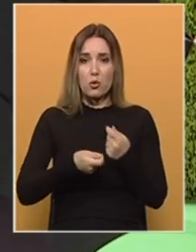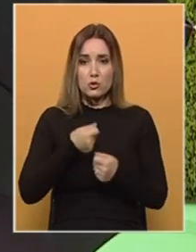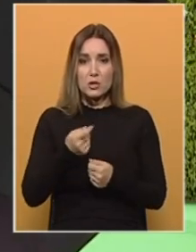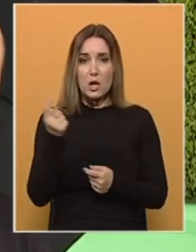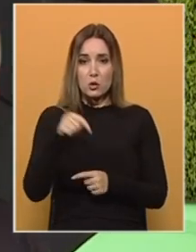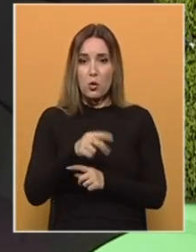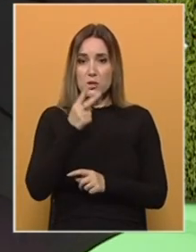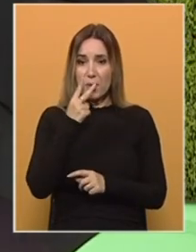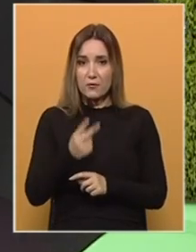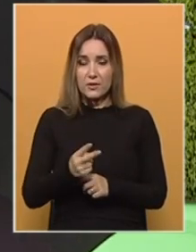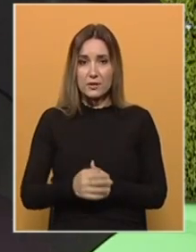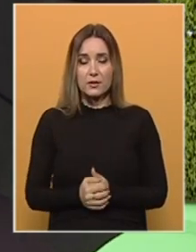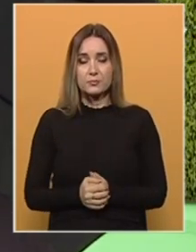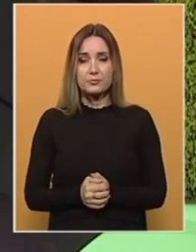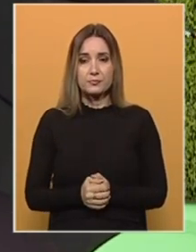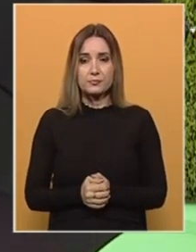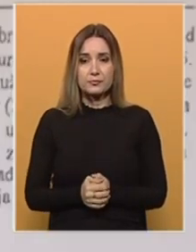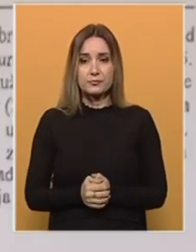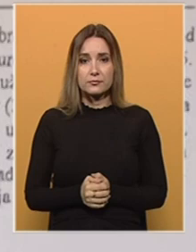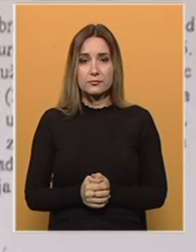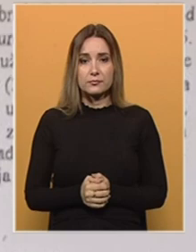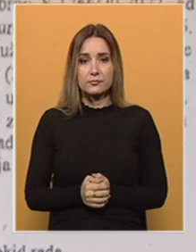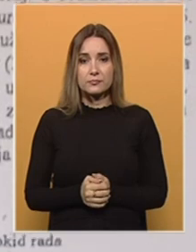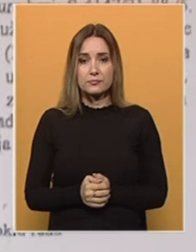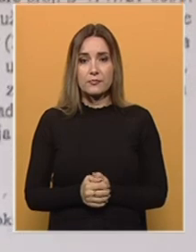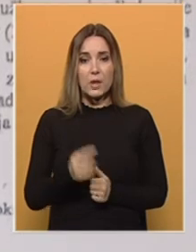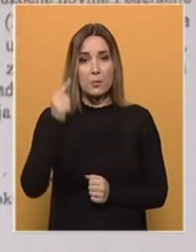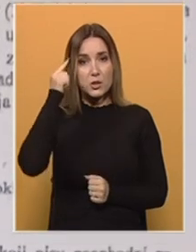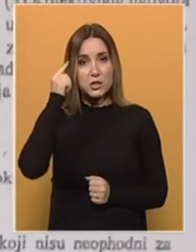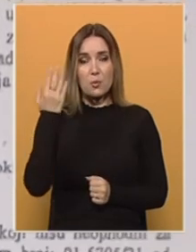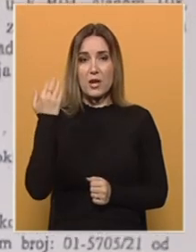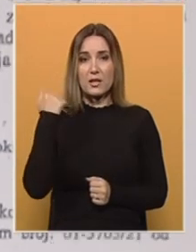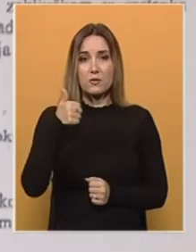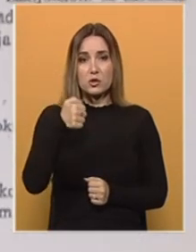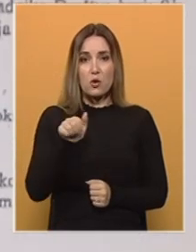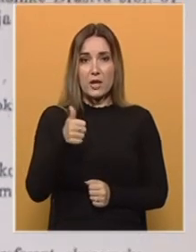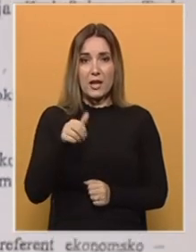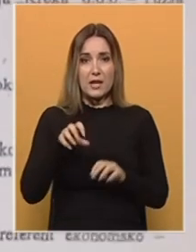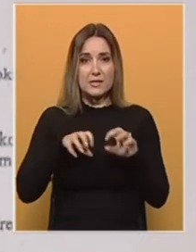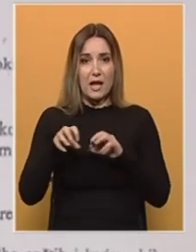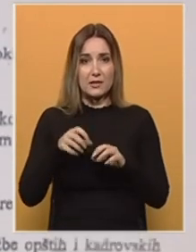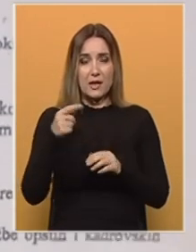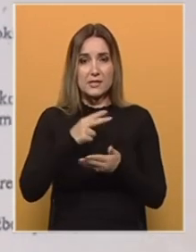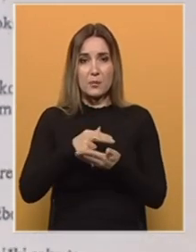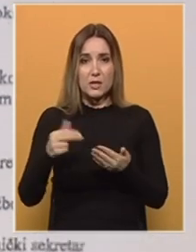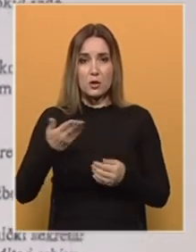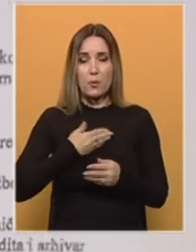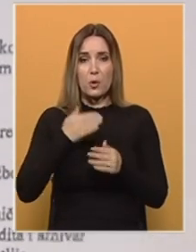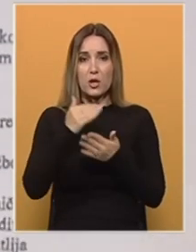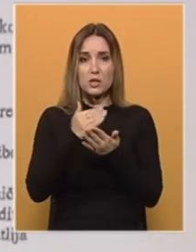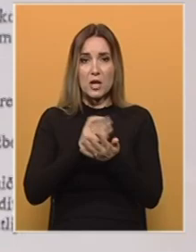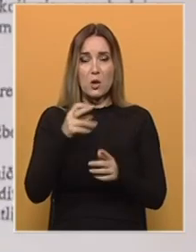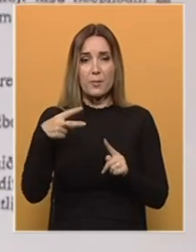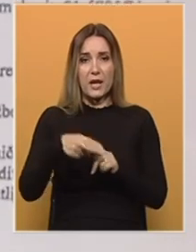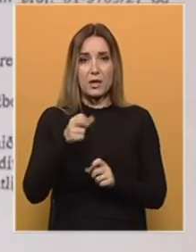dojste pa vidite. Dojste u sva radili što vi ste. Nenormali uslovi. Podsjećamo, nedavno je stotinu 11. radnik iz administracije dobio rešenja